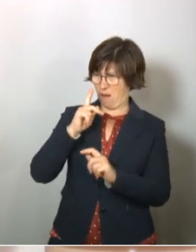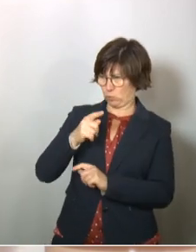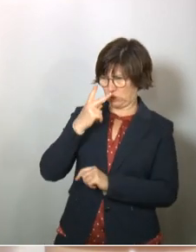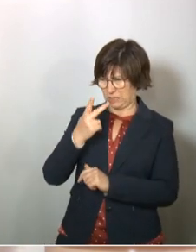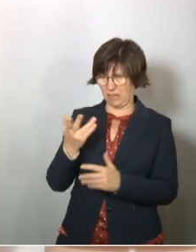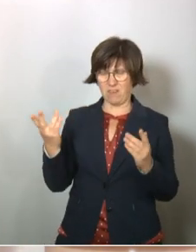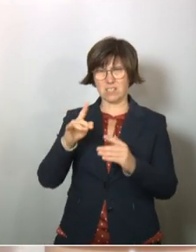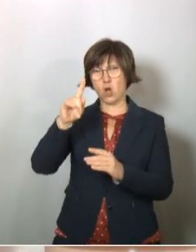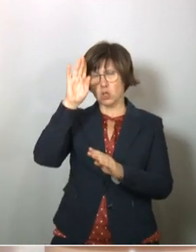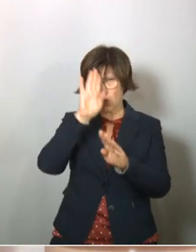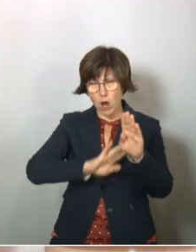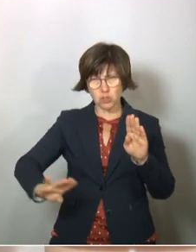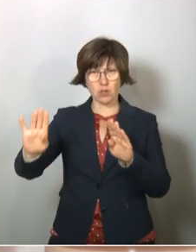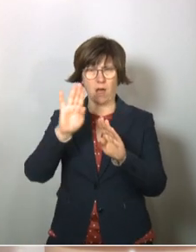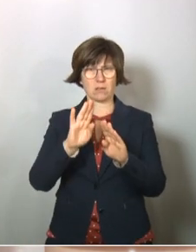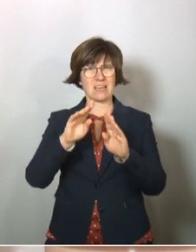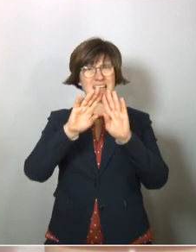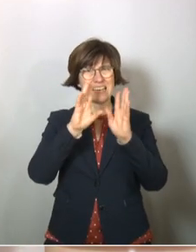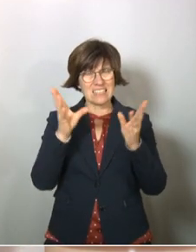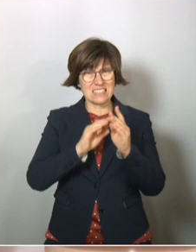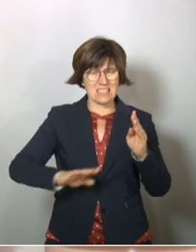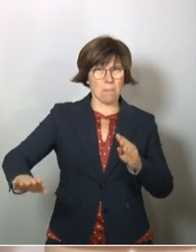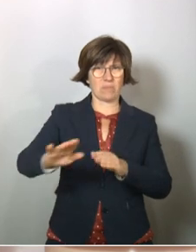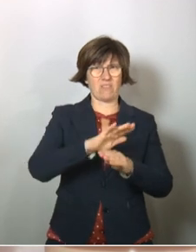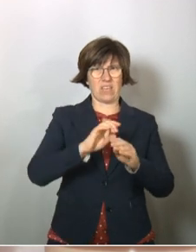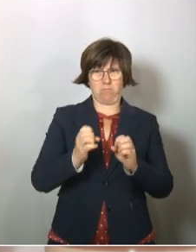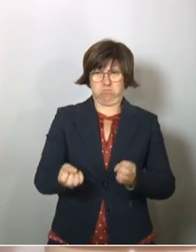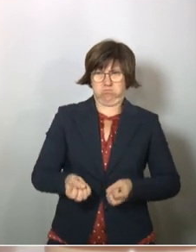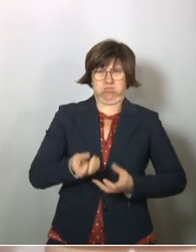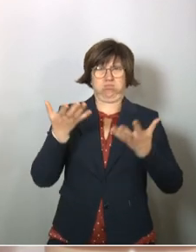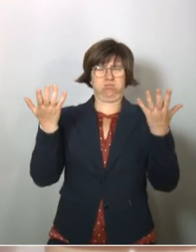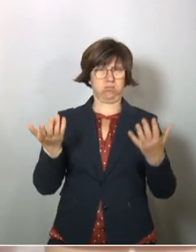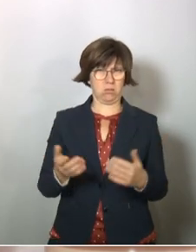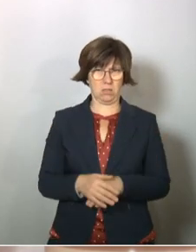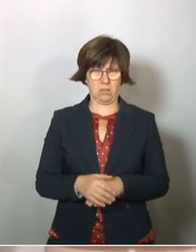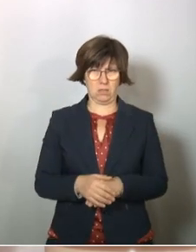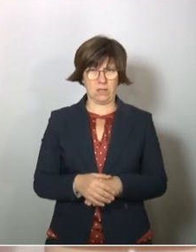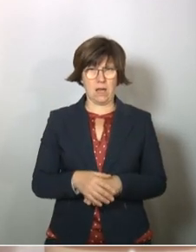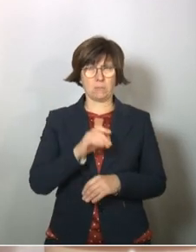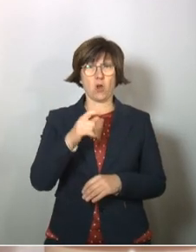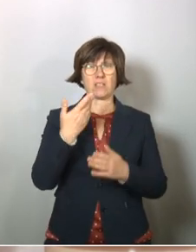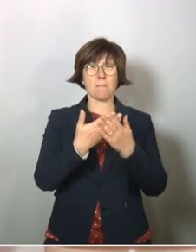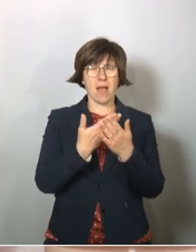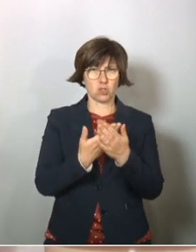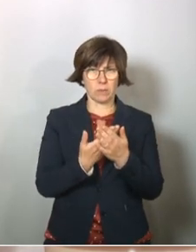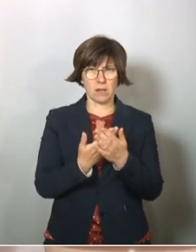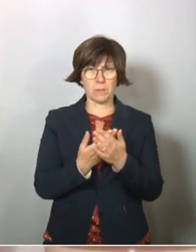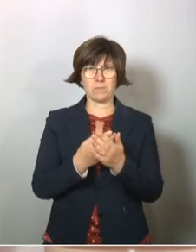dass in Deutschland die Nozantentum hochgekommen ist. Das heißt, ein Beispiel,